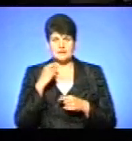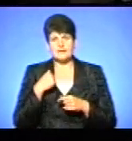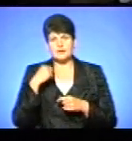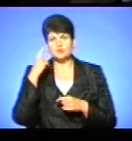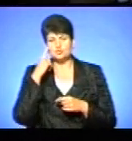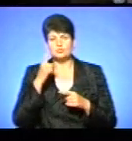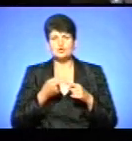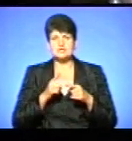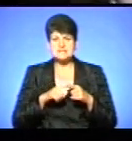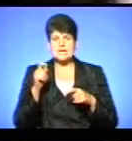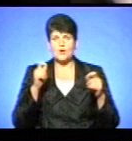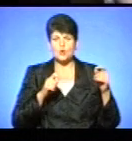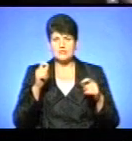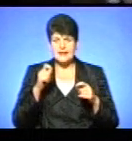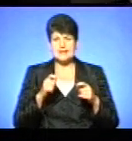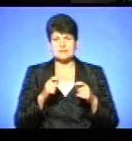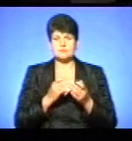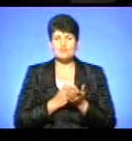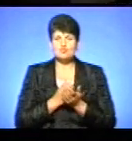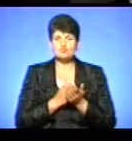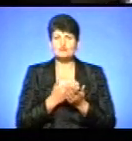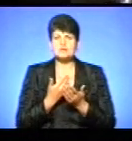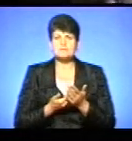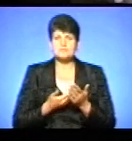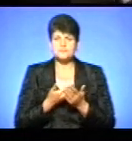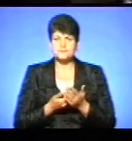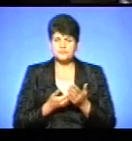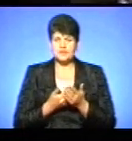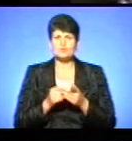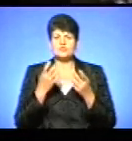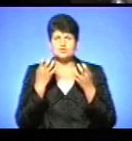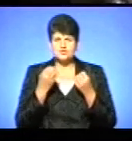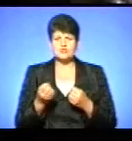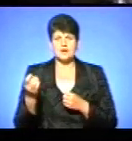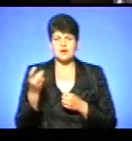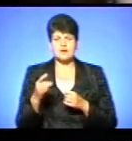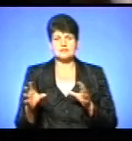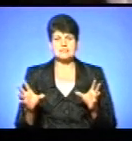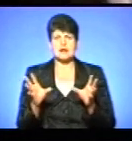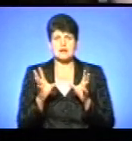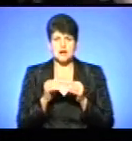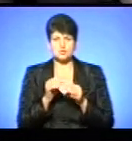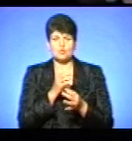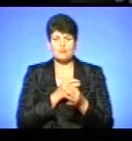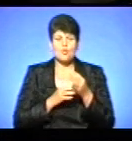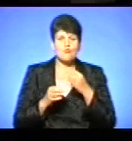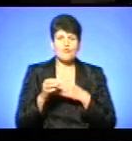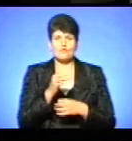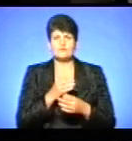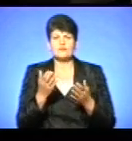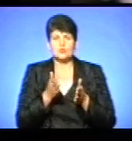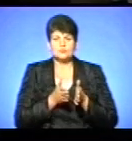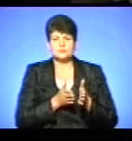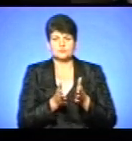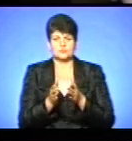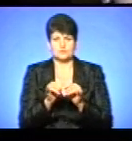цей конгрес послужить тим приводом, що ми ще раз разом обговоримо, в якому руслі нам